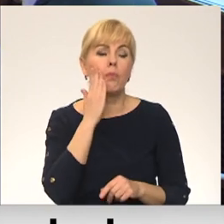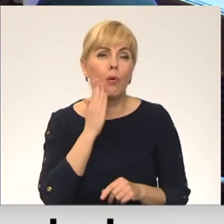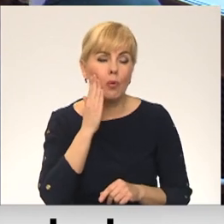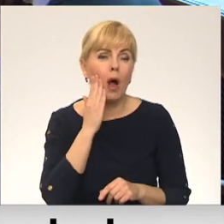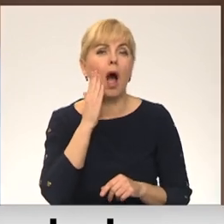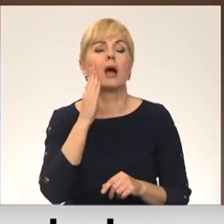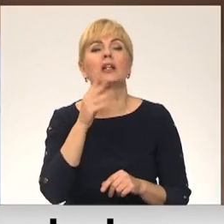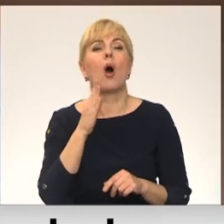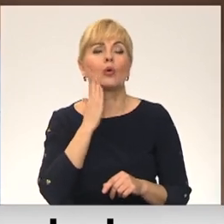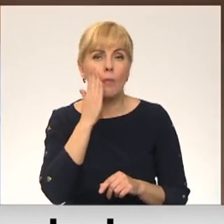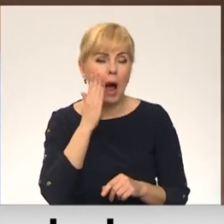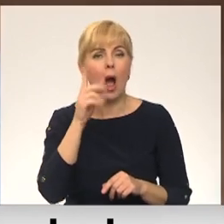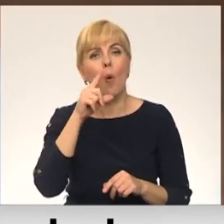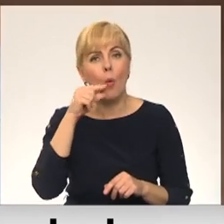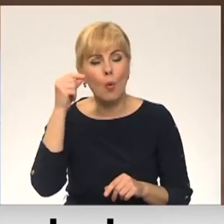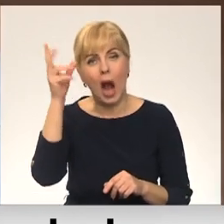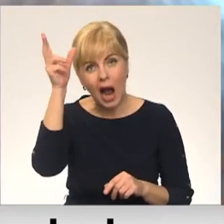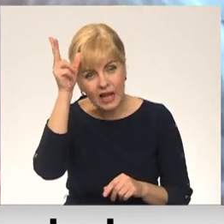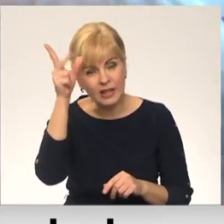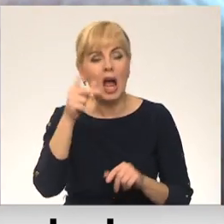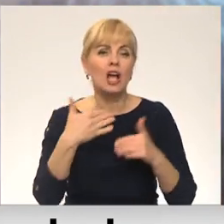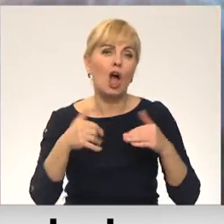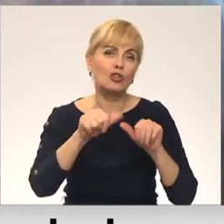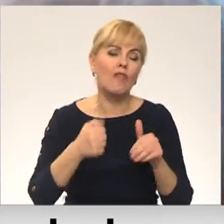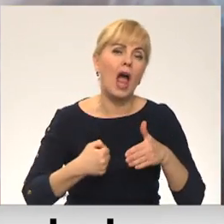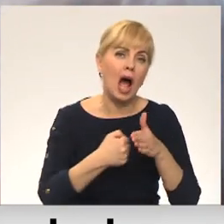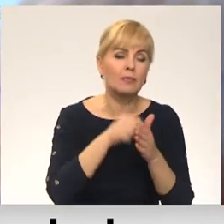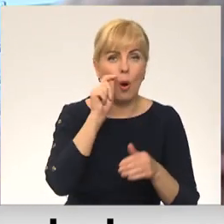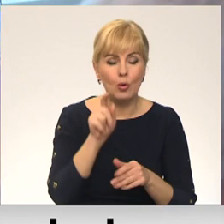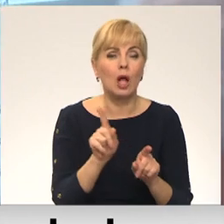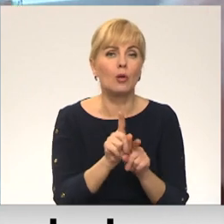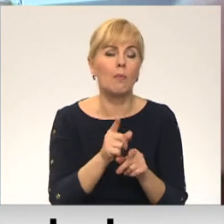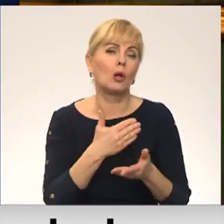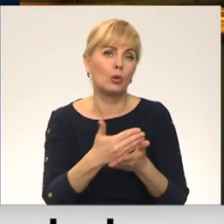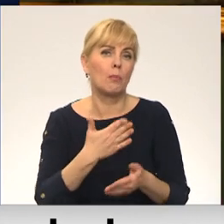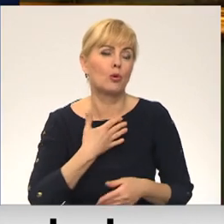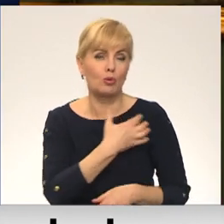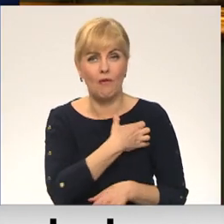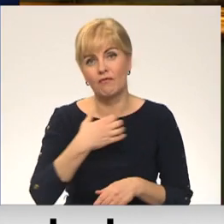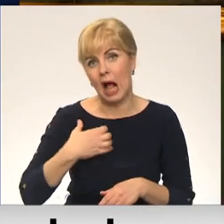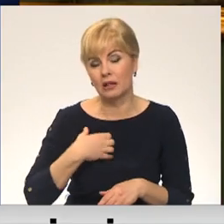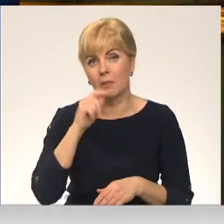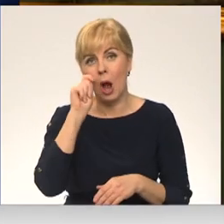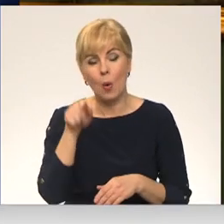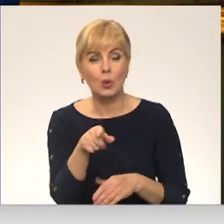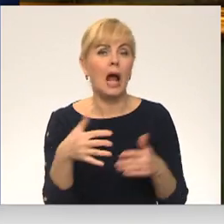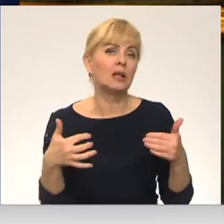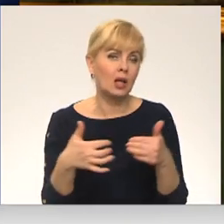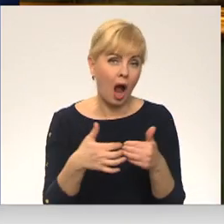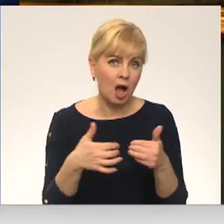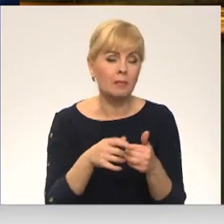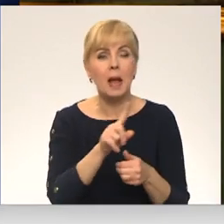Ungārijā. Dažādos veidos atbalstīt Ukrainu turpinās arī mūsu valdība. Ukrainai šajā karā ir